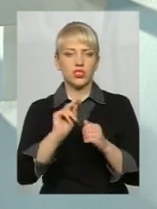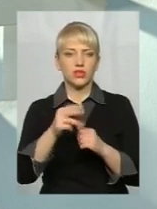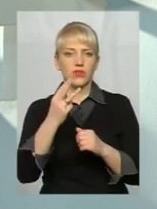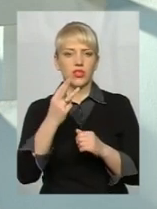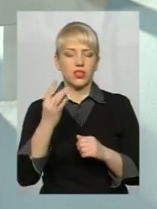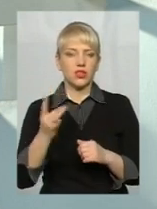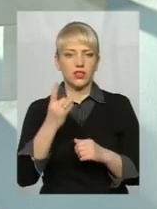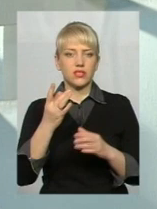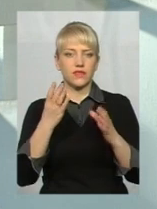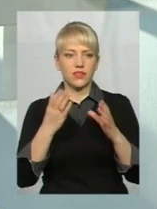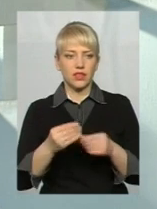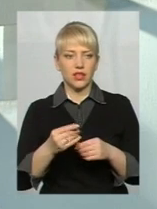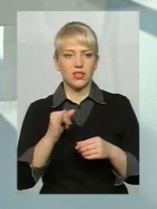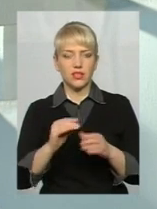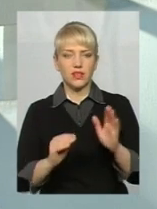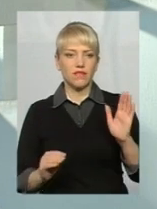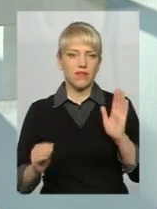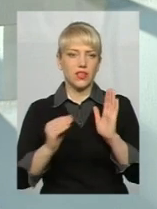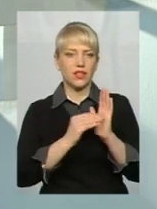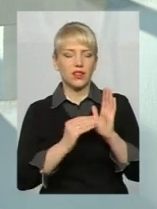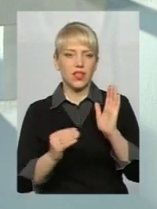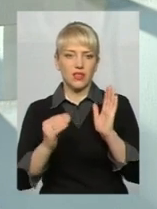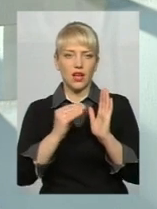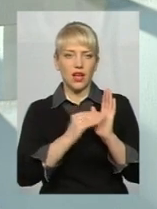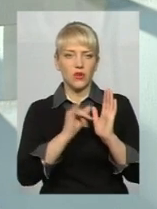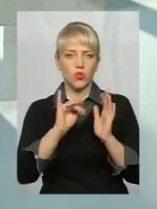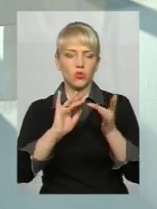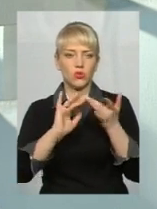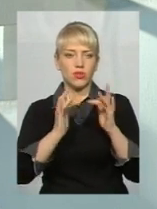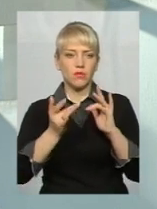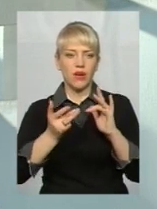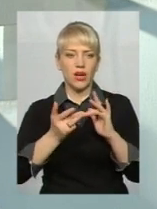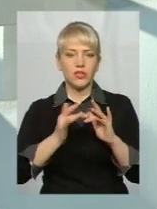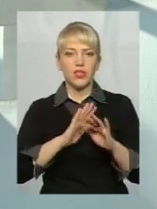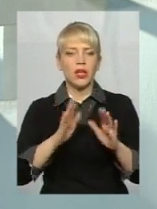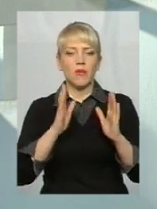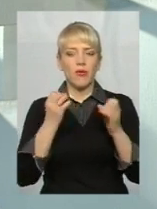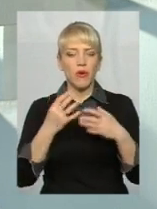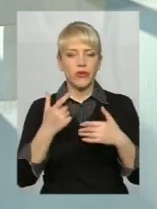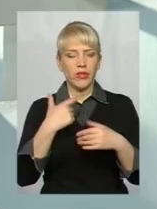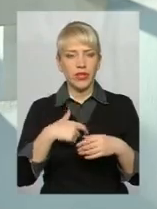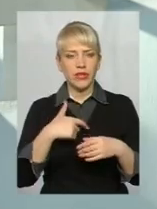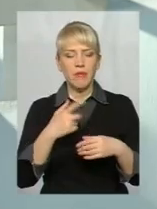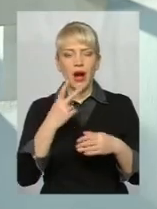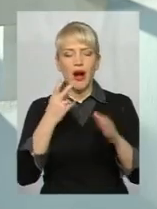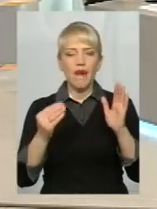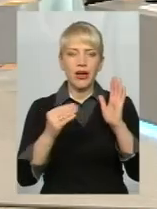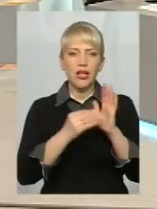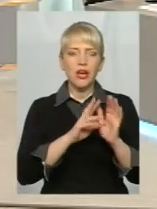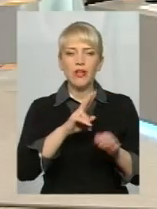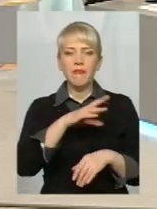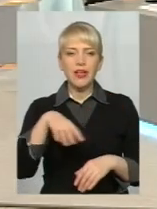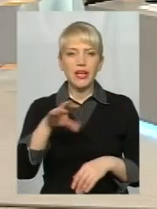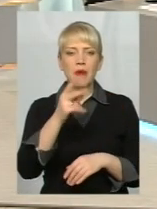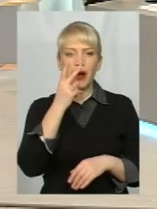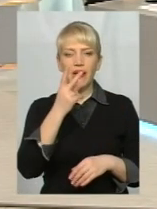тому, звичайно ж, наголошую, викладаю в соцмережі, не просто так для себе роблю, а викладаю це на те, щоб подивились це. Друга